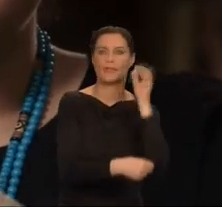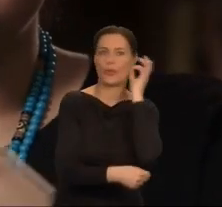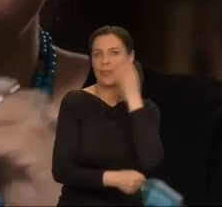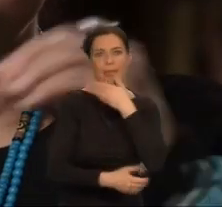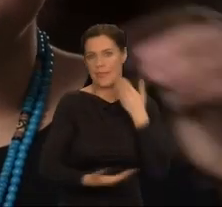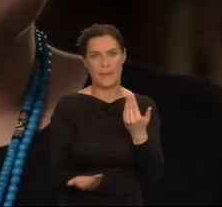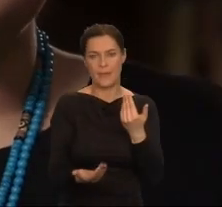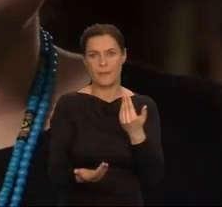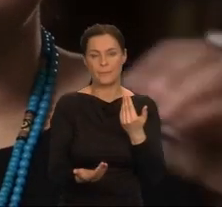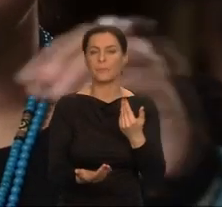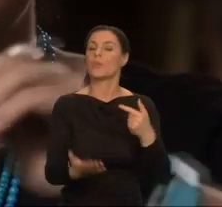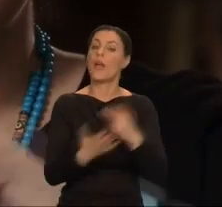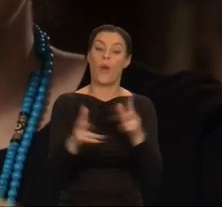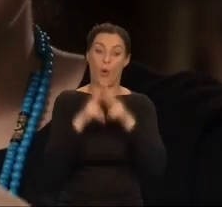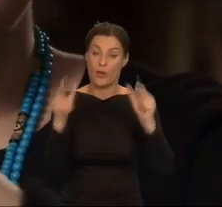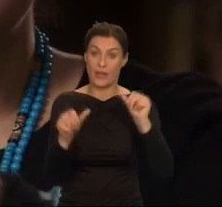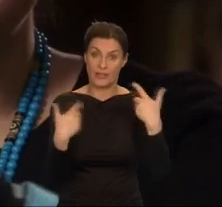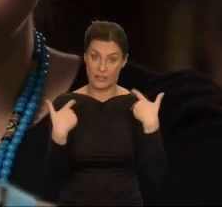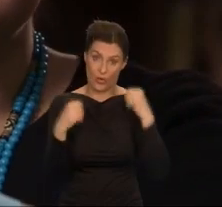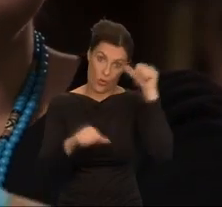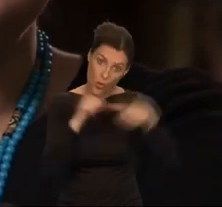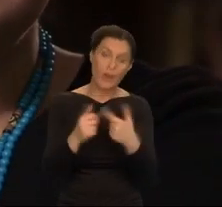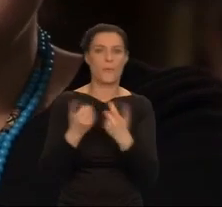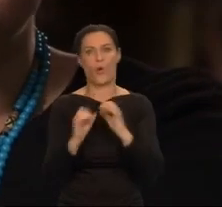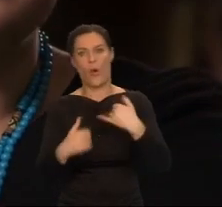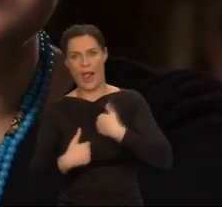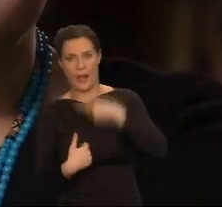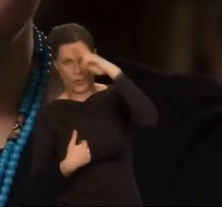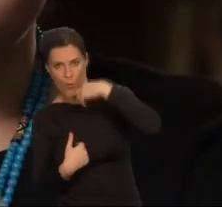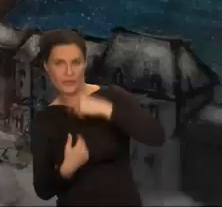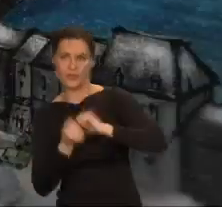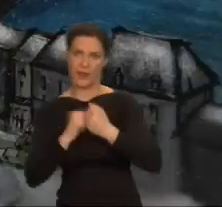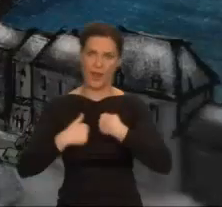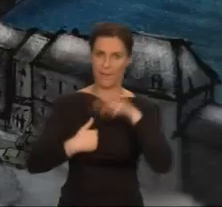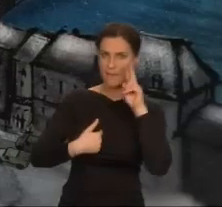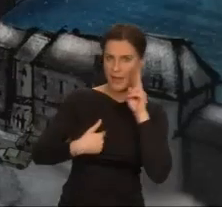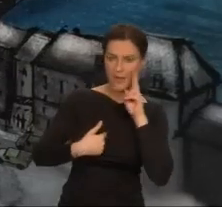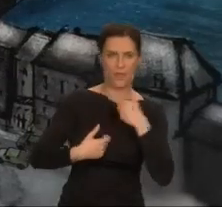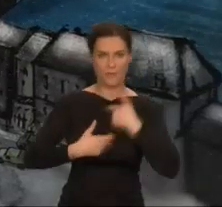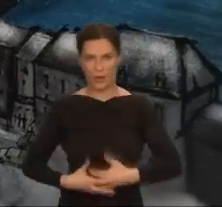ciągu swojego życia mogą zostać ojcem, urodzić dziecko i mieć różnego rodzaju kochanków.